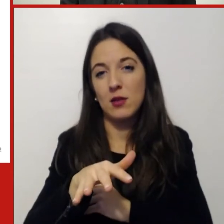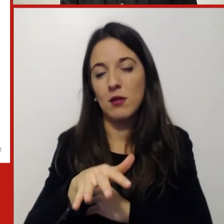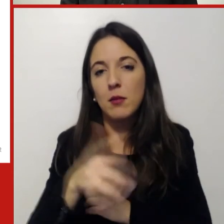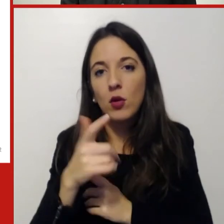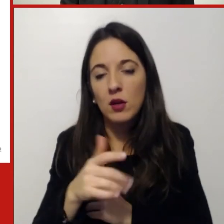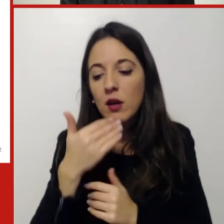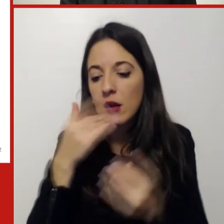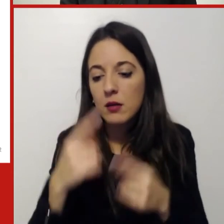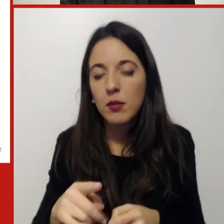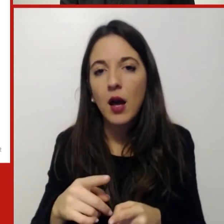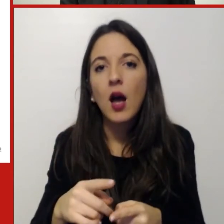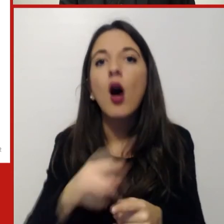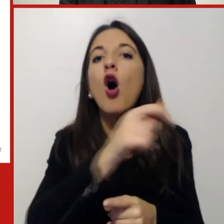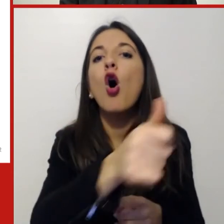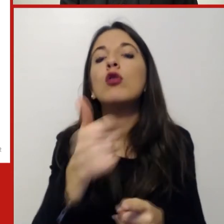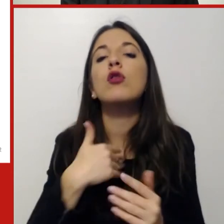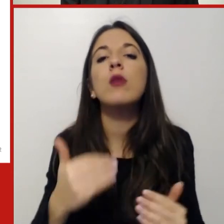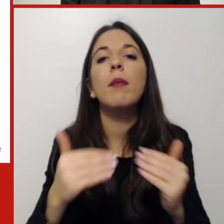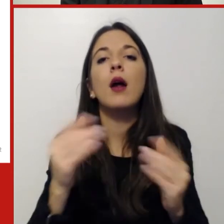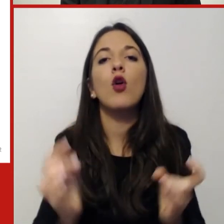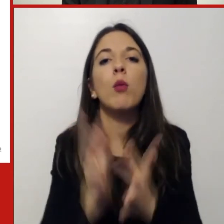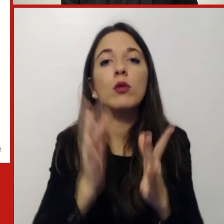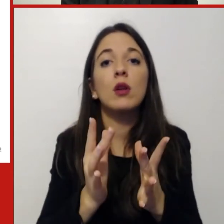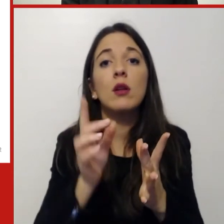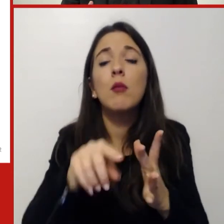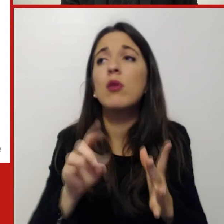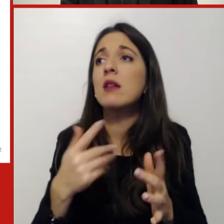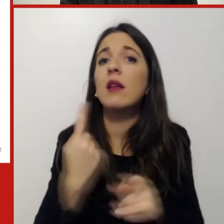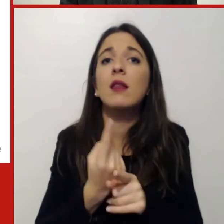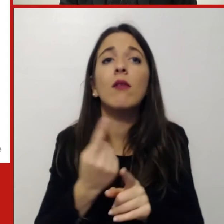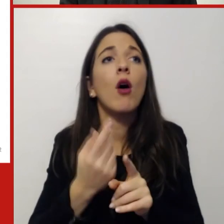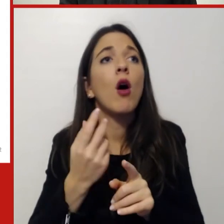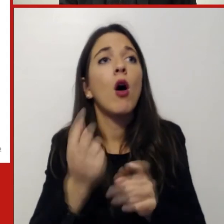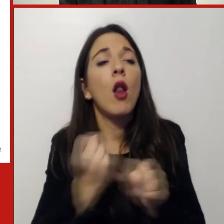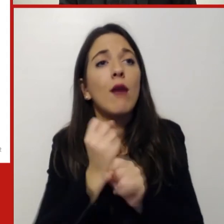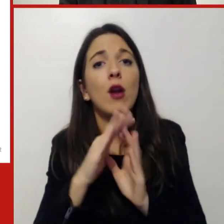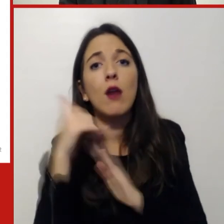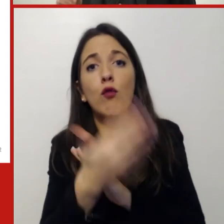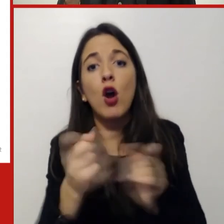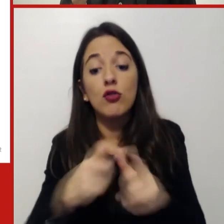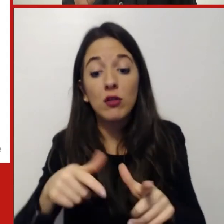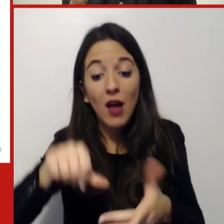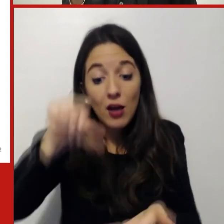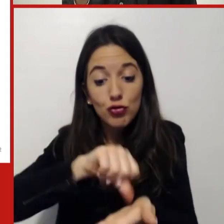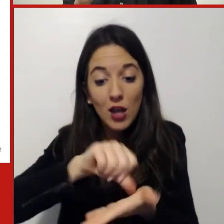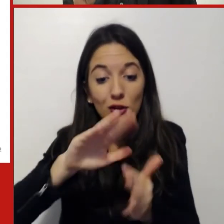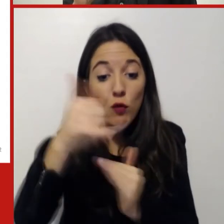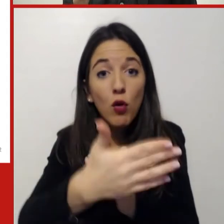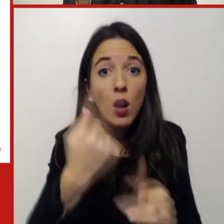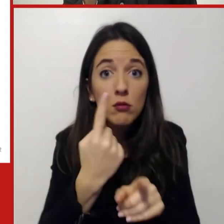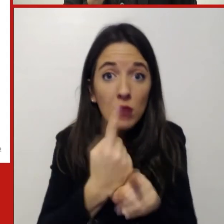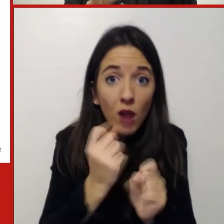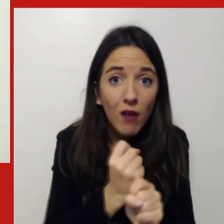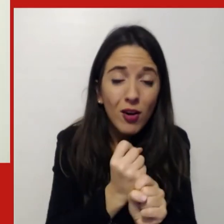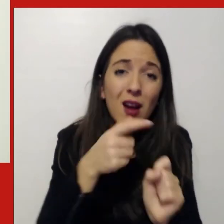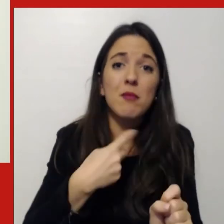a chi decide o ha bisogno di lavorare anche magari fuori dai grandi centri urbani ecco questo è possibile